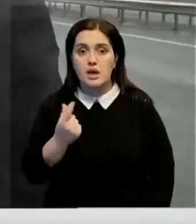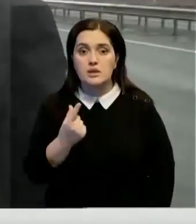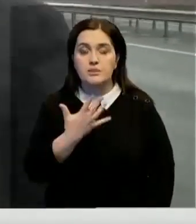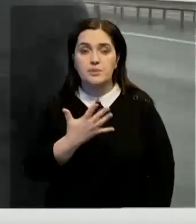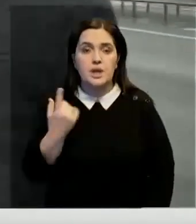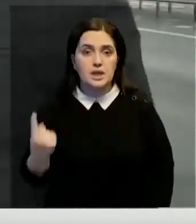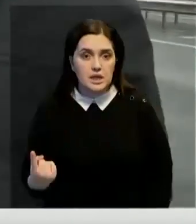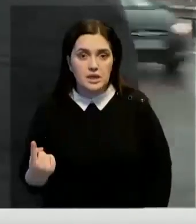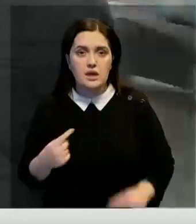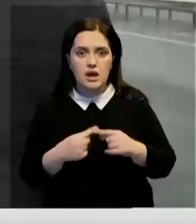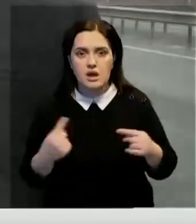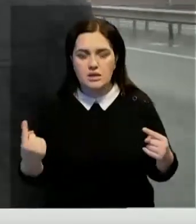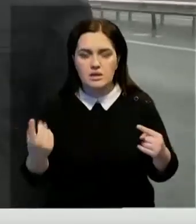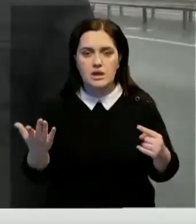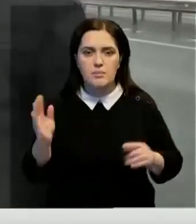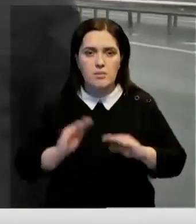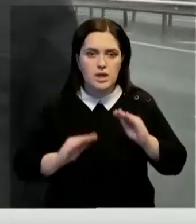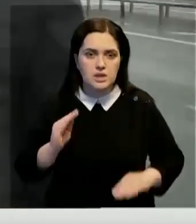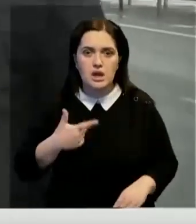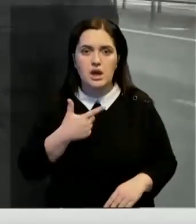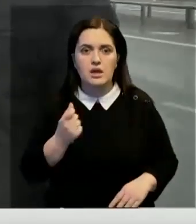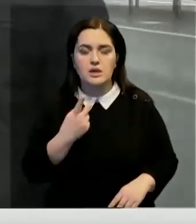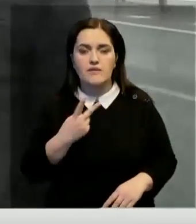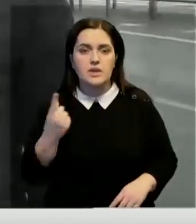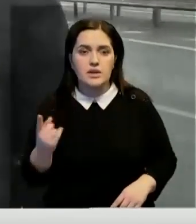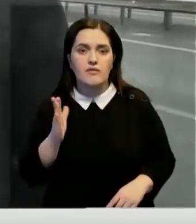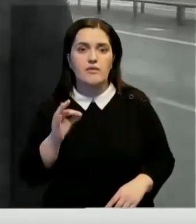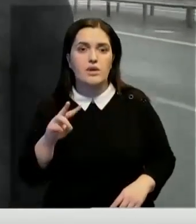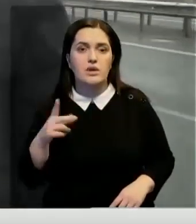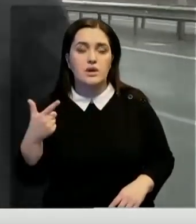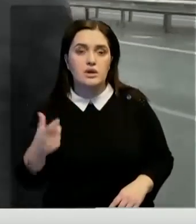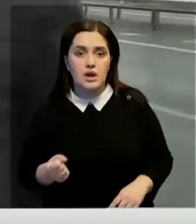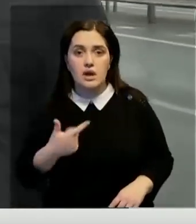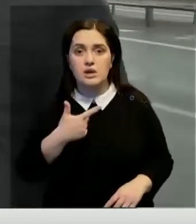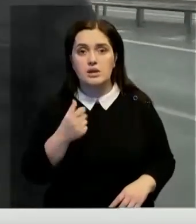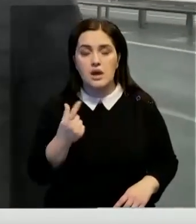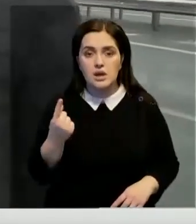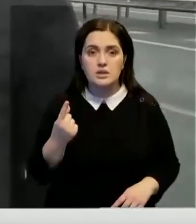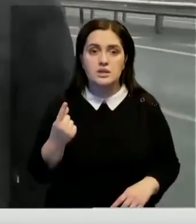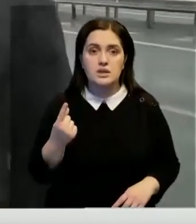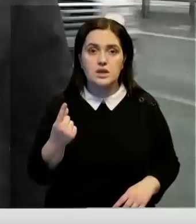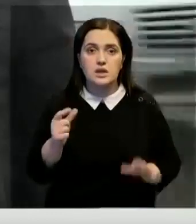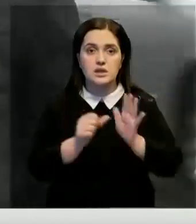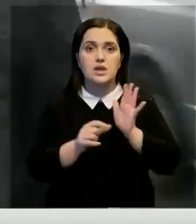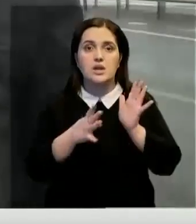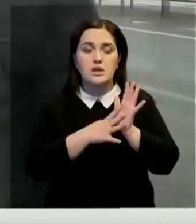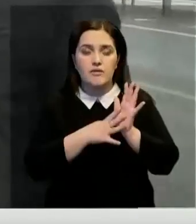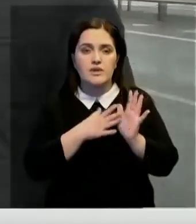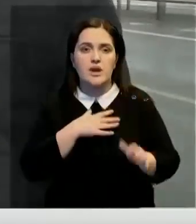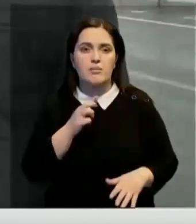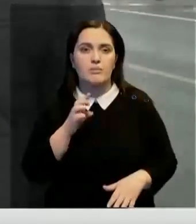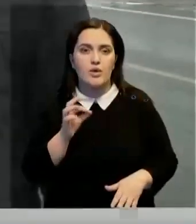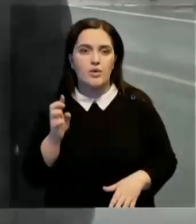разных модификаций, ГАЗ-21 «Волга», ГАЗ-69 – это наши «Бобики»